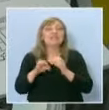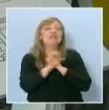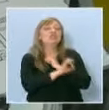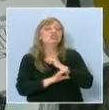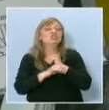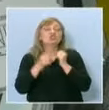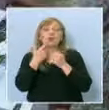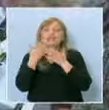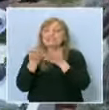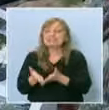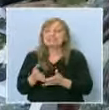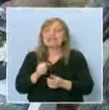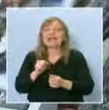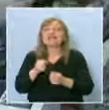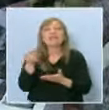рисунки за отсветяване.